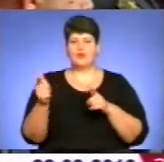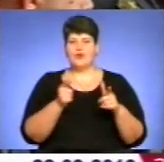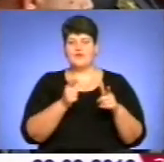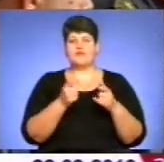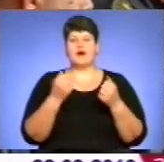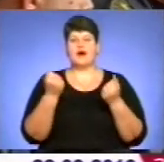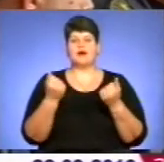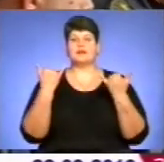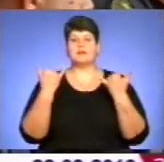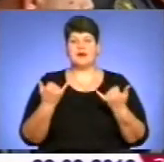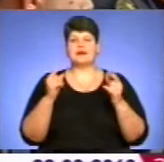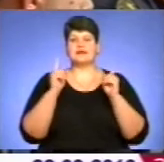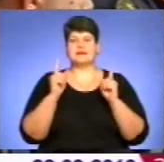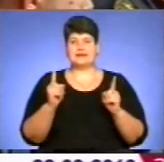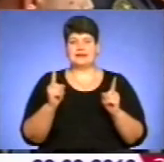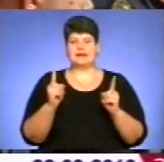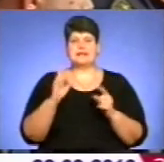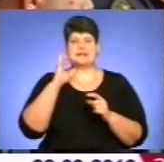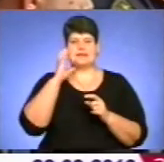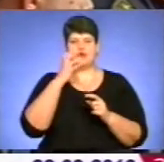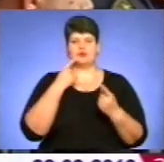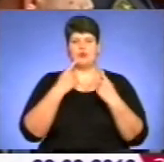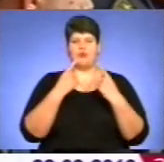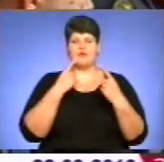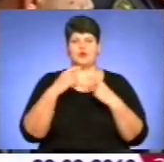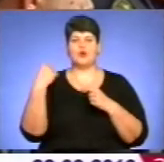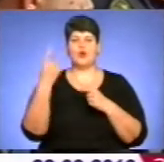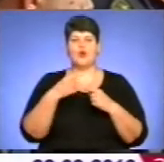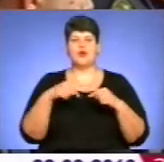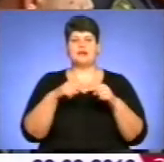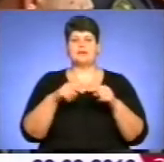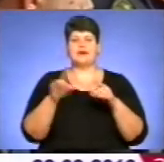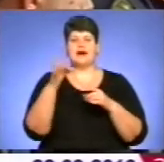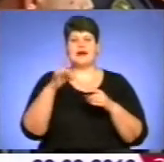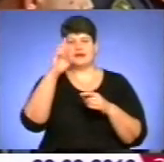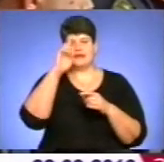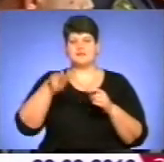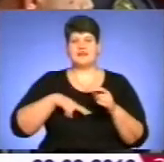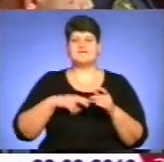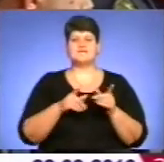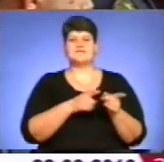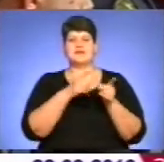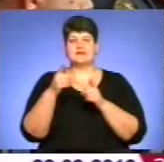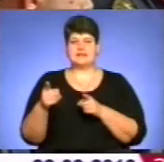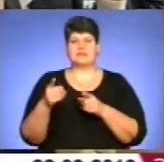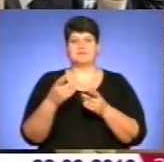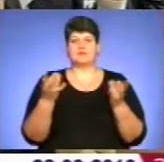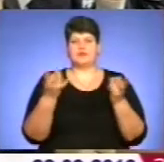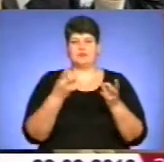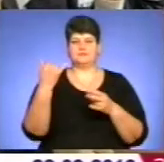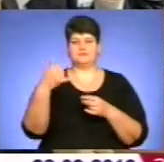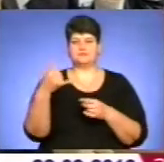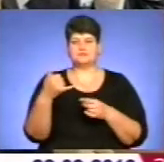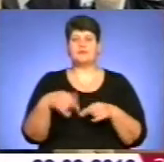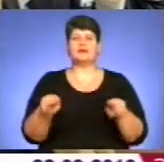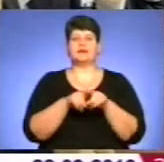Тепер тільки, Василь Зеленович, треба серйозно поговорити з големо райдержадміністрації, вивезти конкретний резерв пальномасильних матеріалів. Також